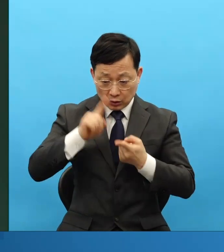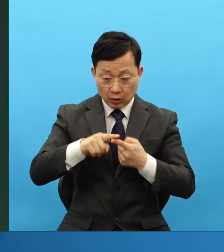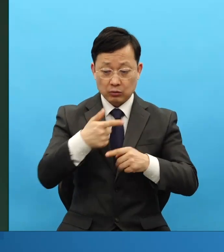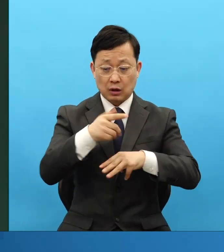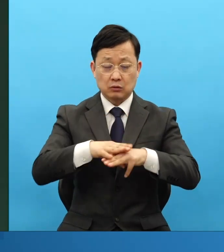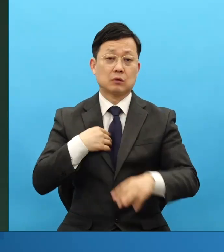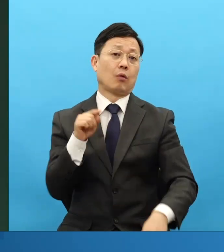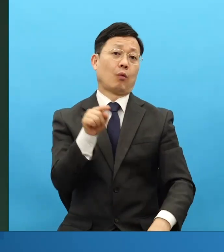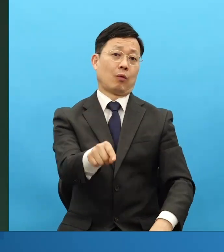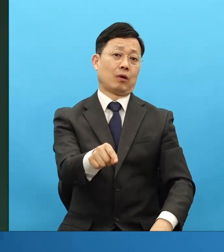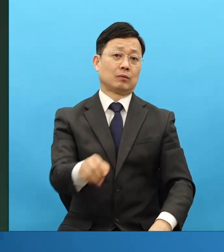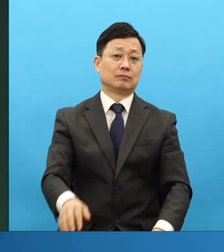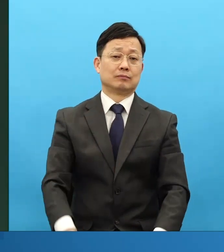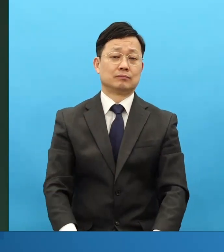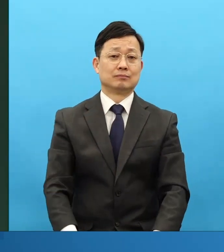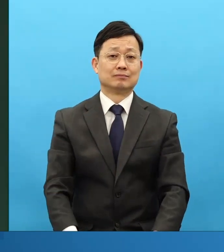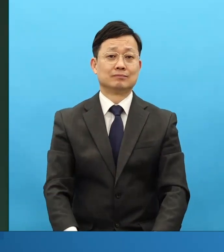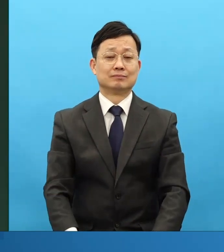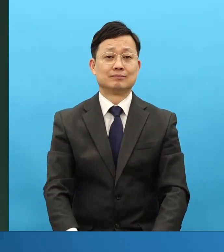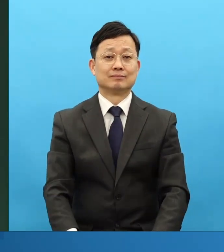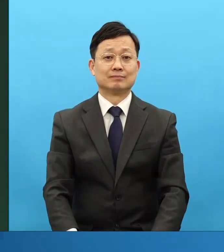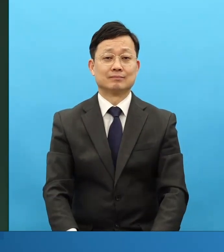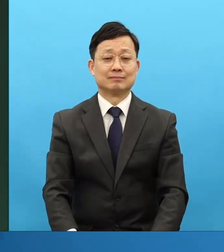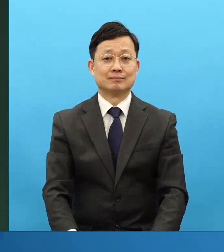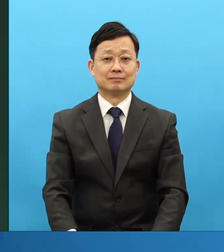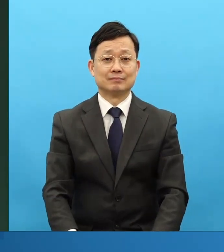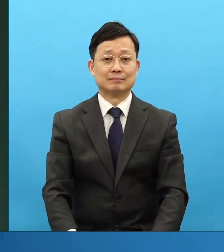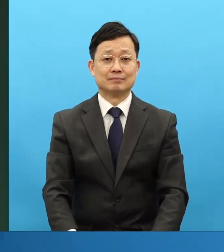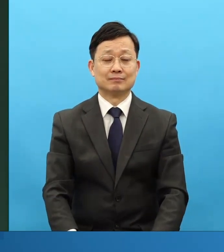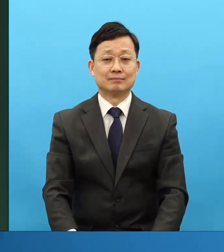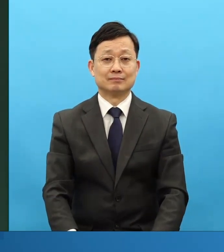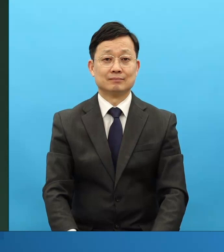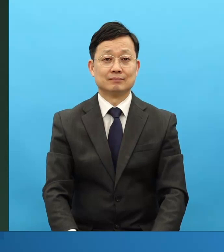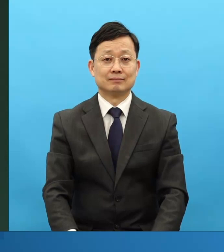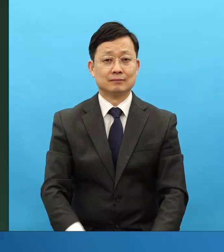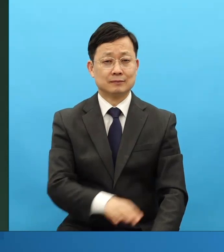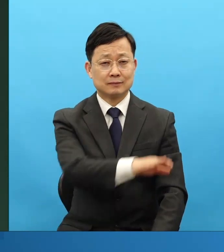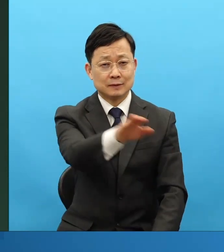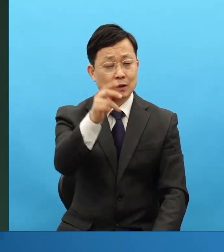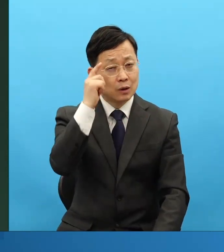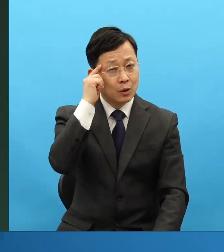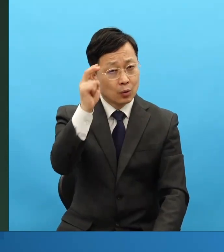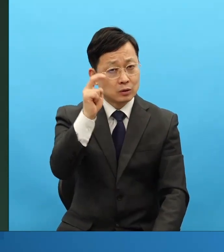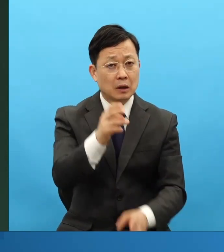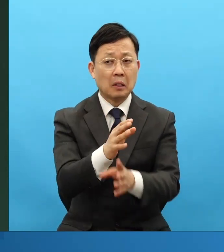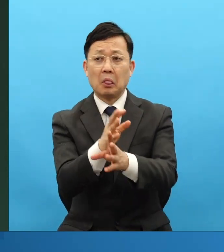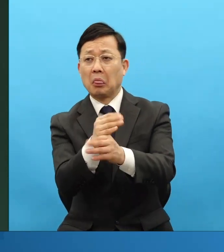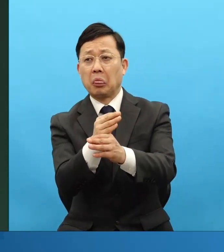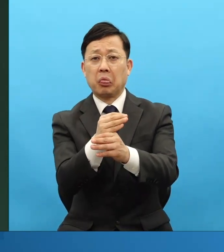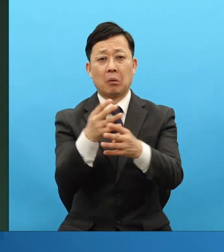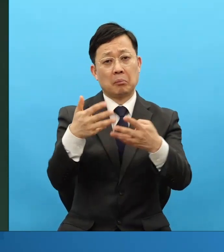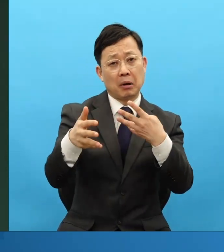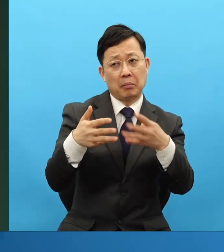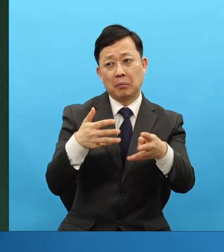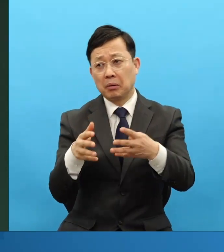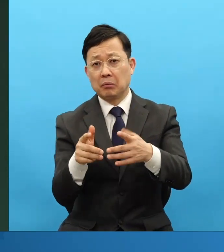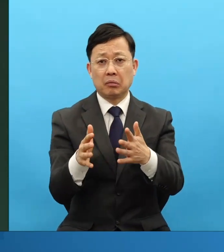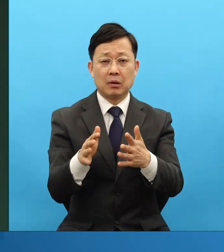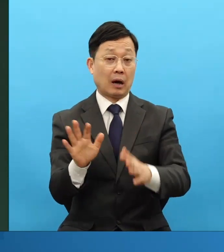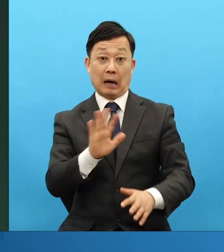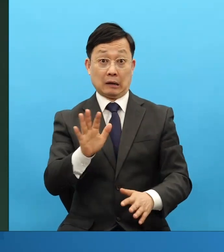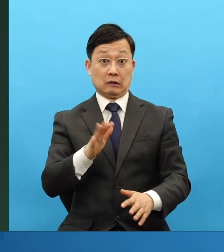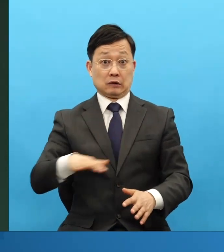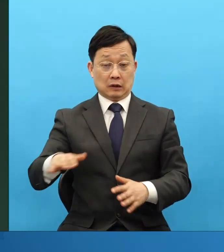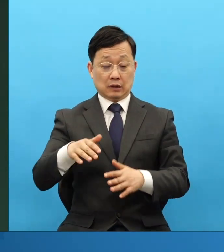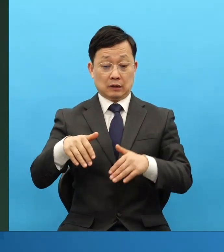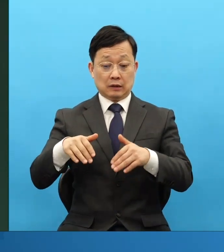of the schedule that my secretary has put together. I didn't say I wanted to come here this week. 여러분들은 혹시 날짜 같은 게 안 맞을 때 오해하면 안 돼요? 왜냐하면 우리는 전체를